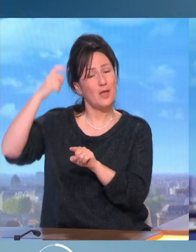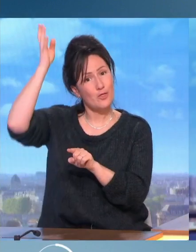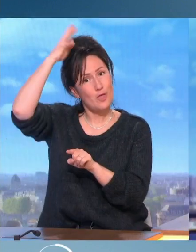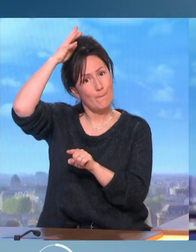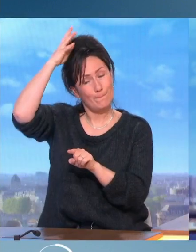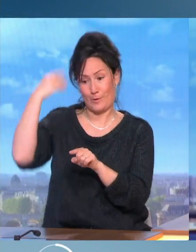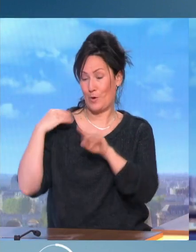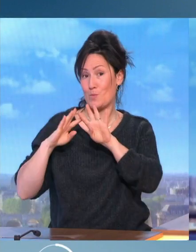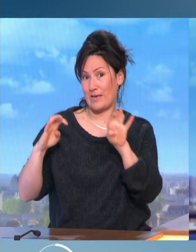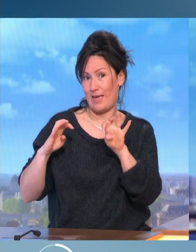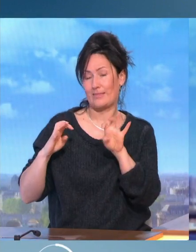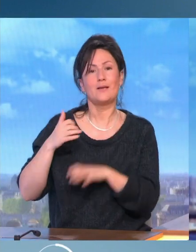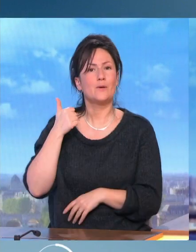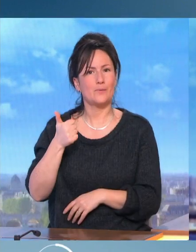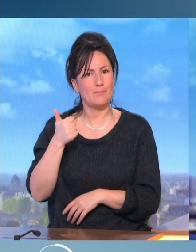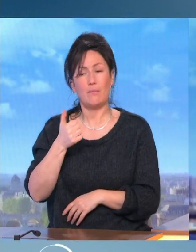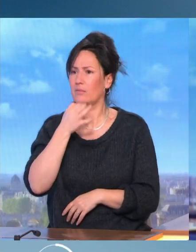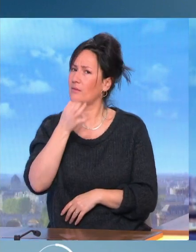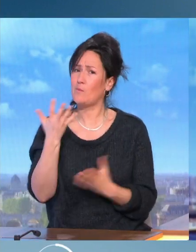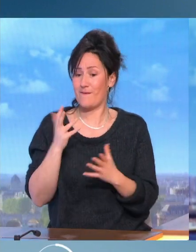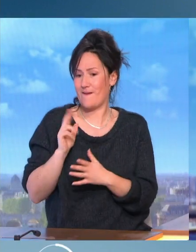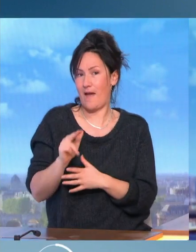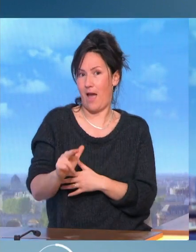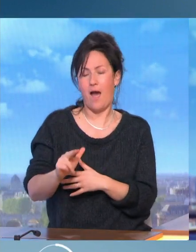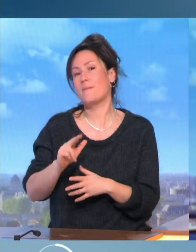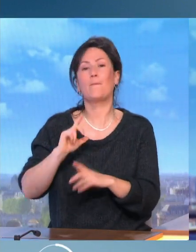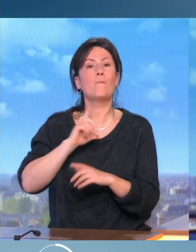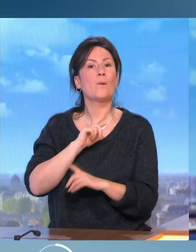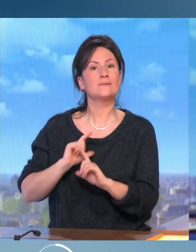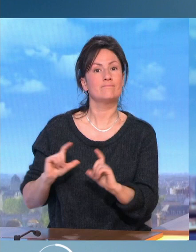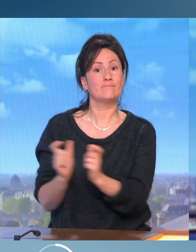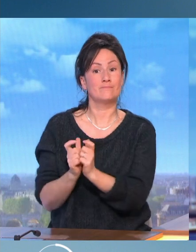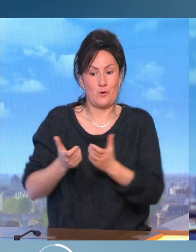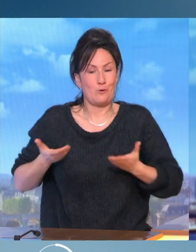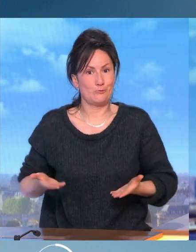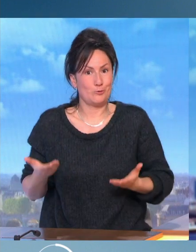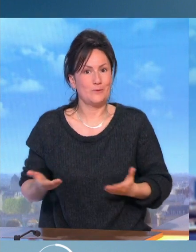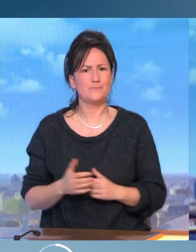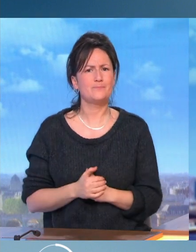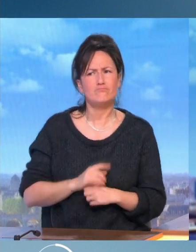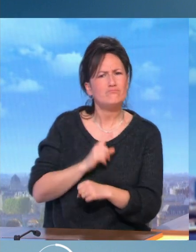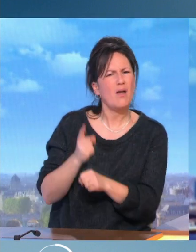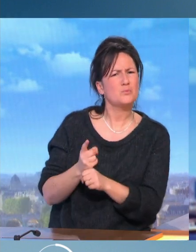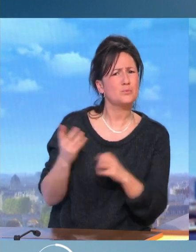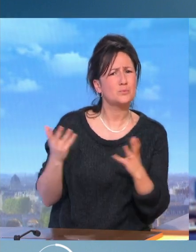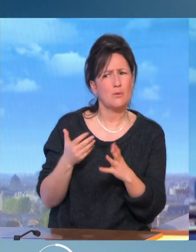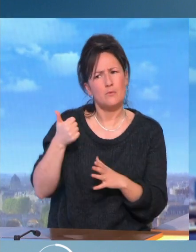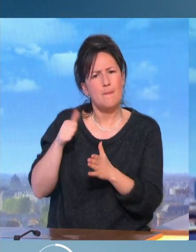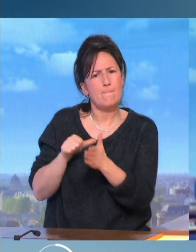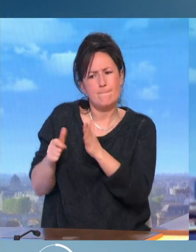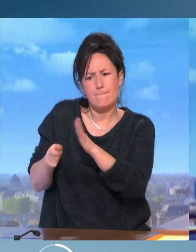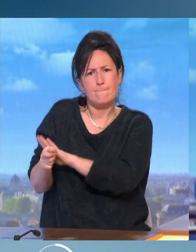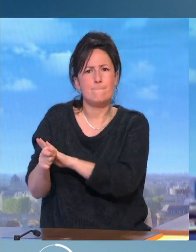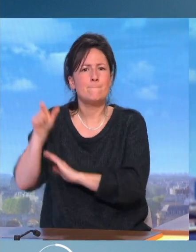Ce week-end, l'ancien président américain assurait qu'il allait être arrêté. Aujourd'hui, il est accusé d'avoir payé une actrice porno en